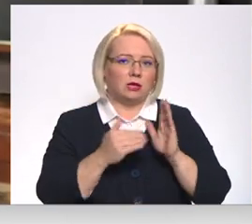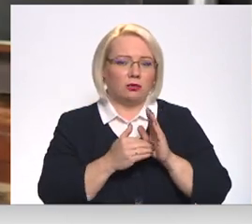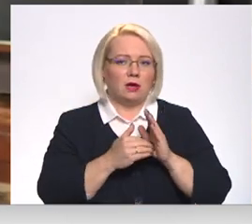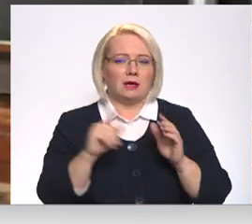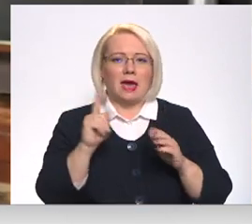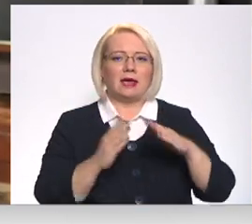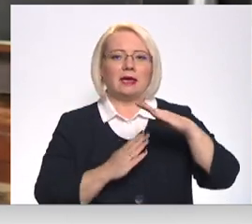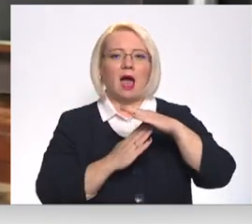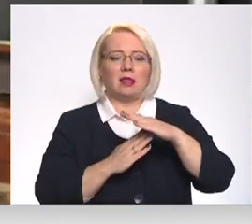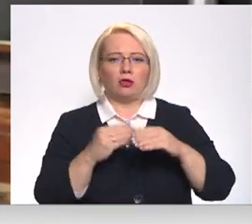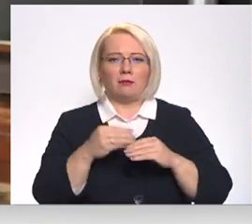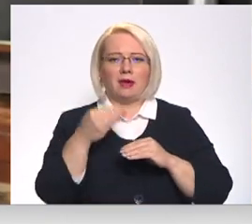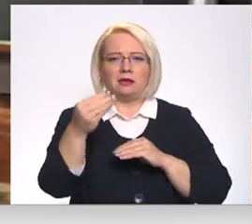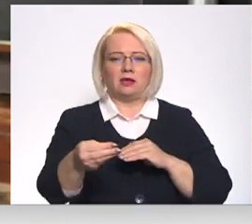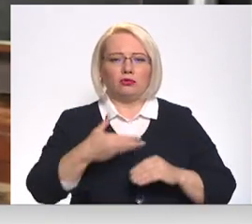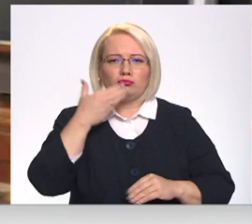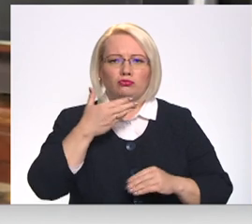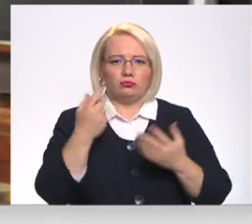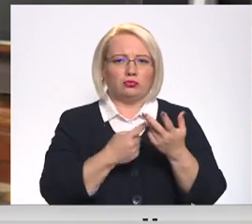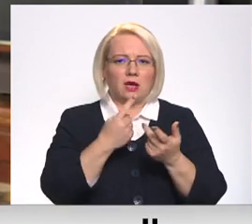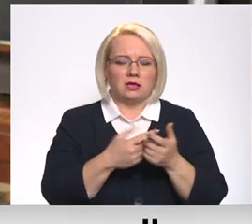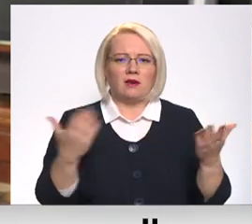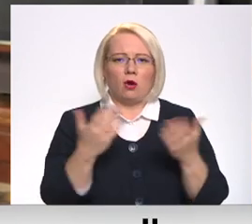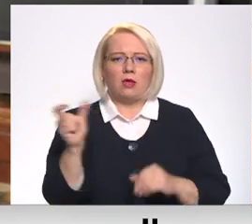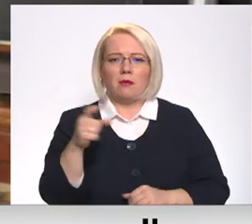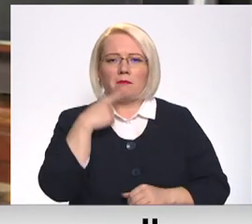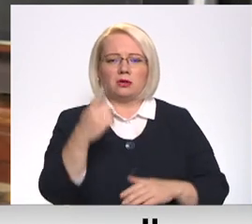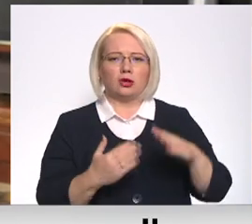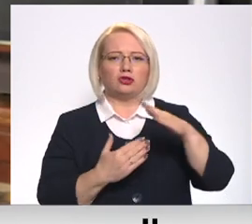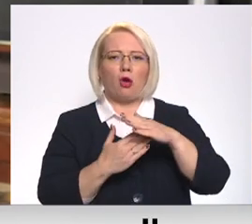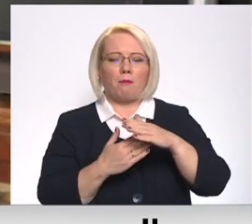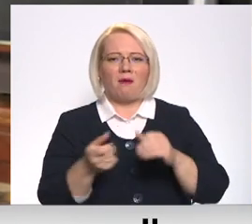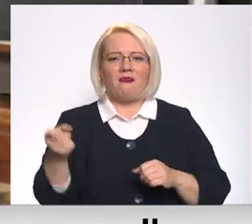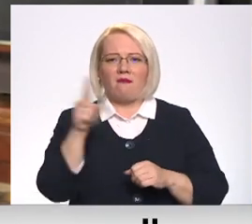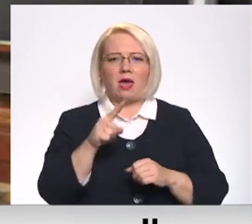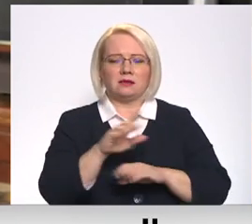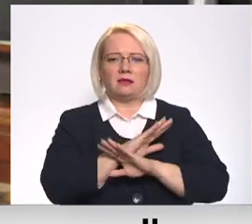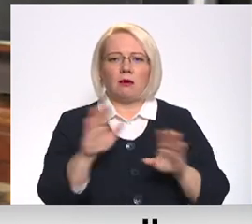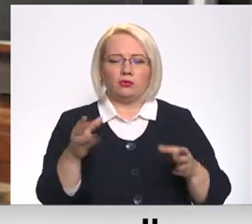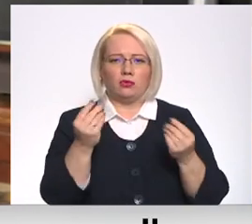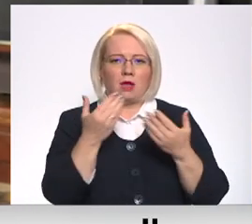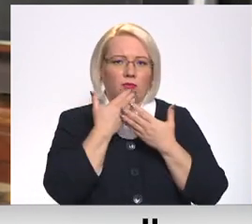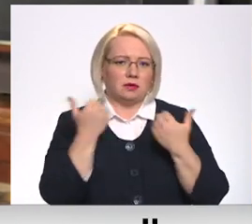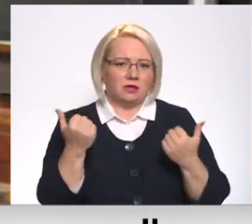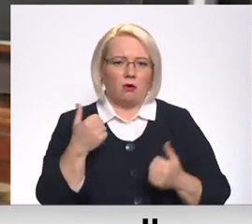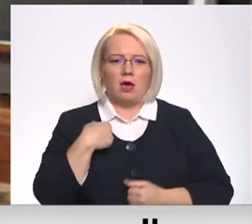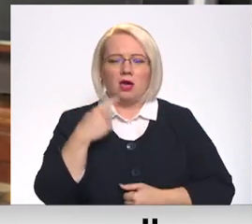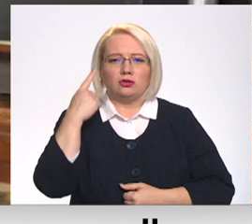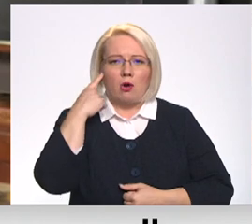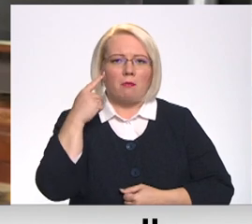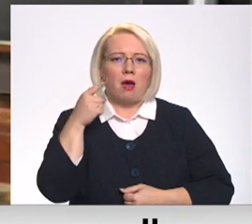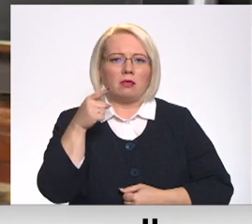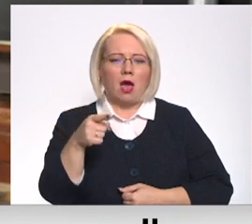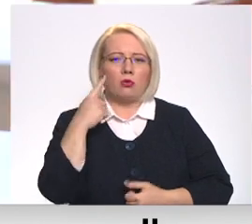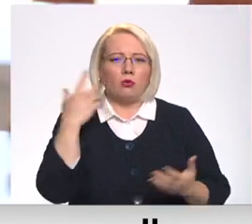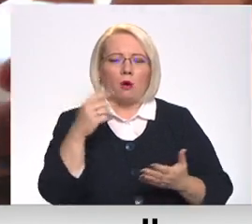jālimitē izsniegt to zupu porciju skaidrs vai kādā brīdī jāpasaka, ka šī tāda iespēja vairs nepastāv, jo vairs nav naudas. Es tādu domu vienkārši